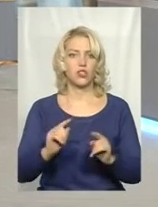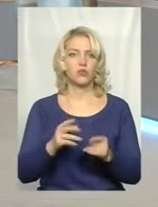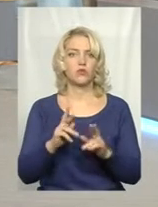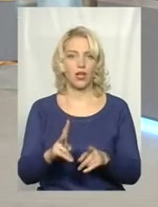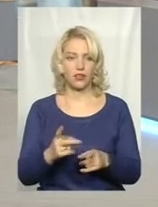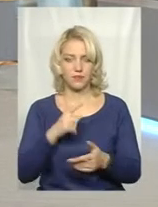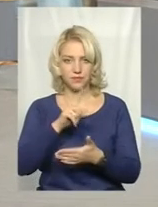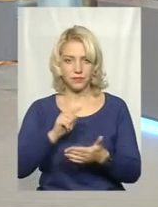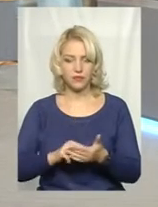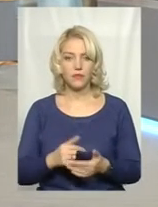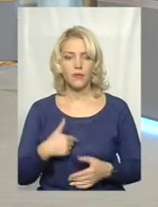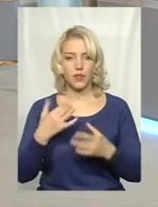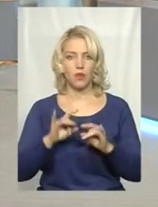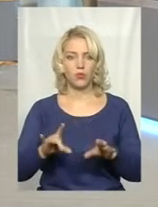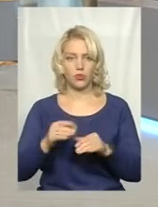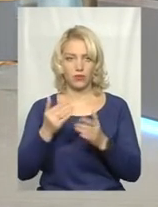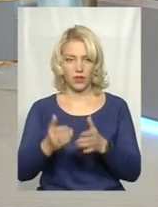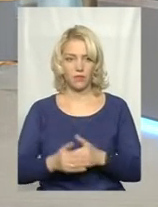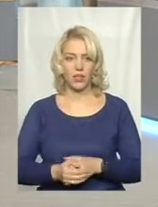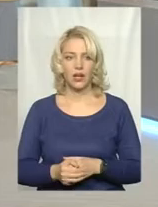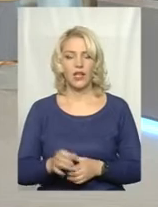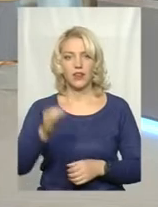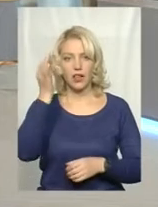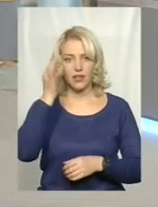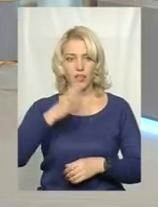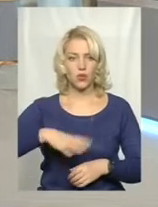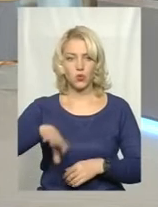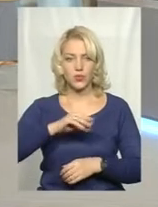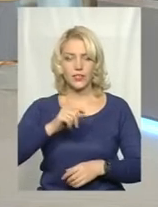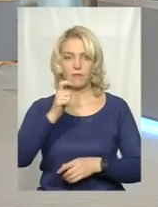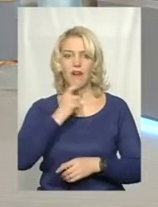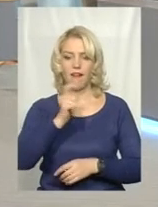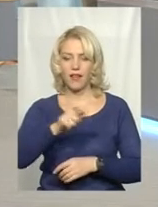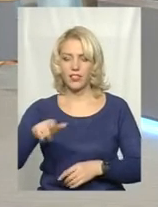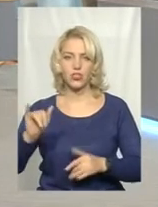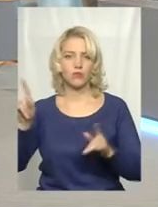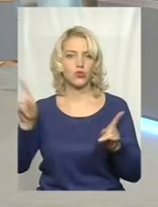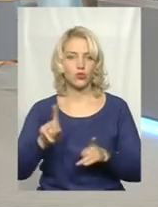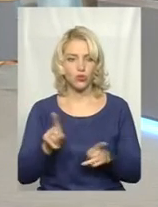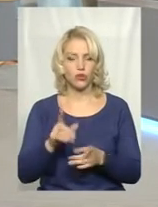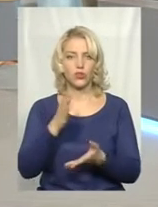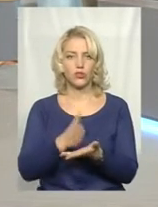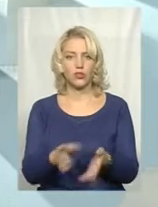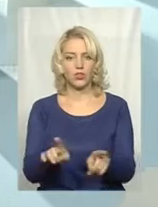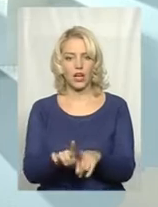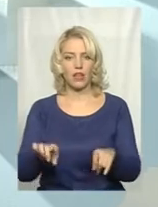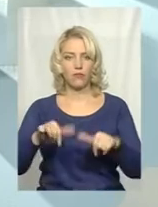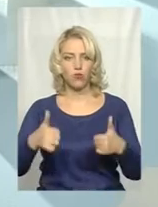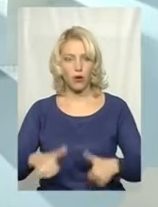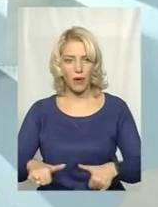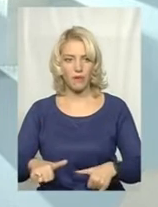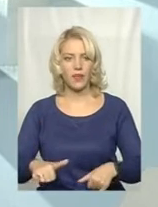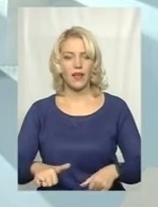як? Так, я поясню ще зараз. Нагадаю усім глядачам, що існує така форма